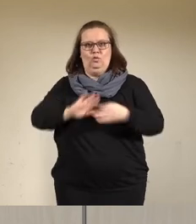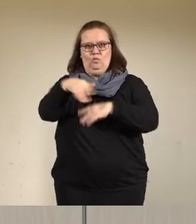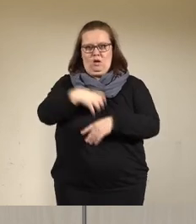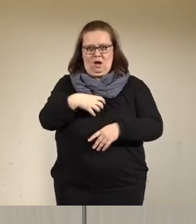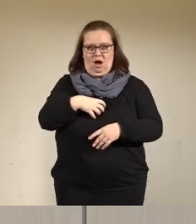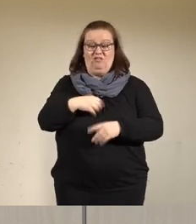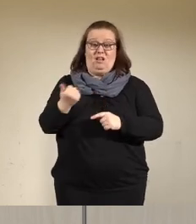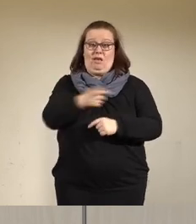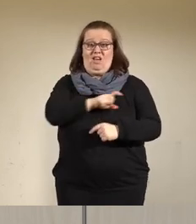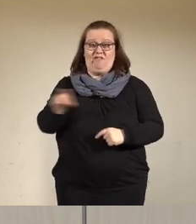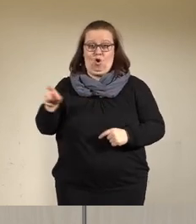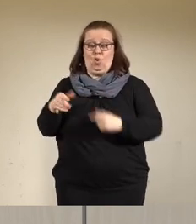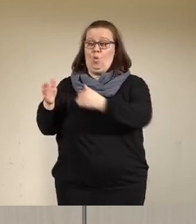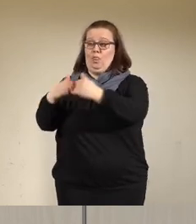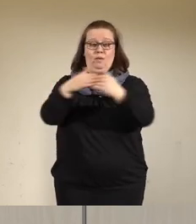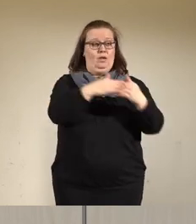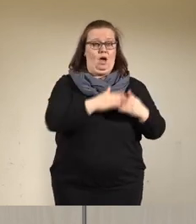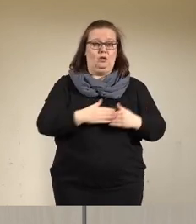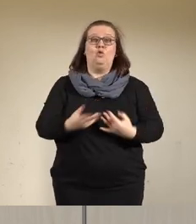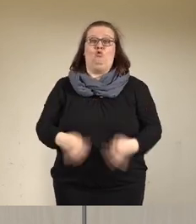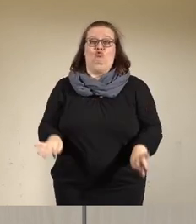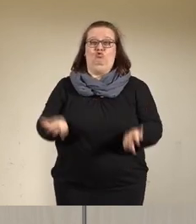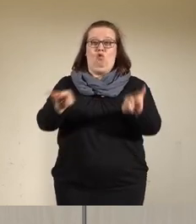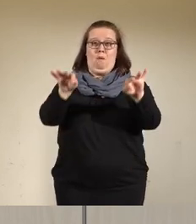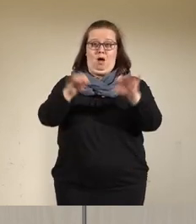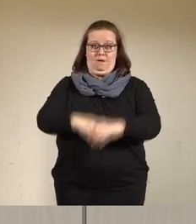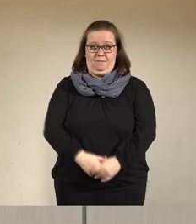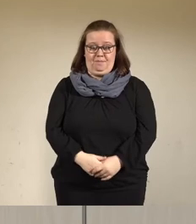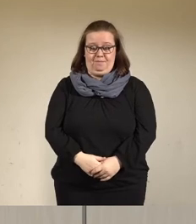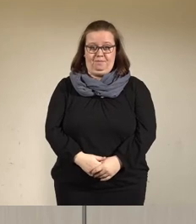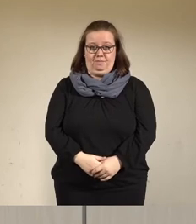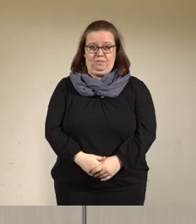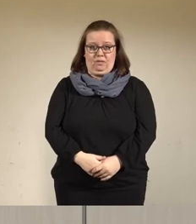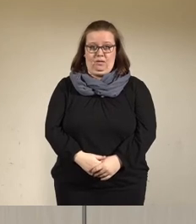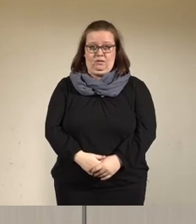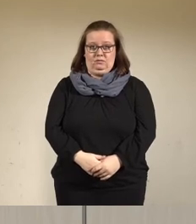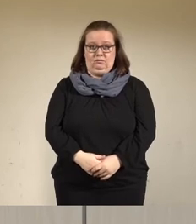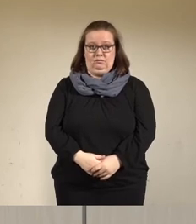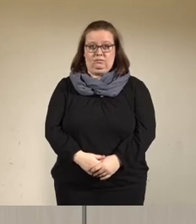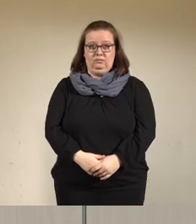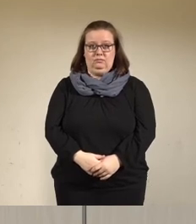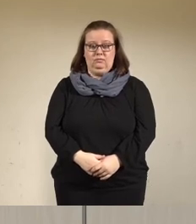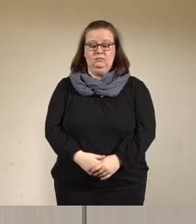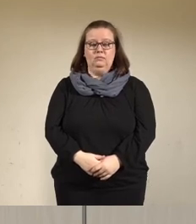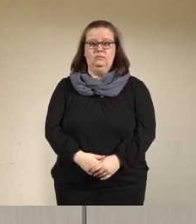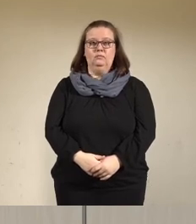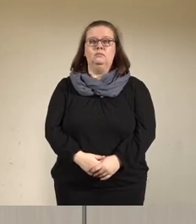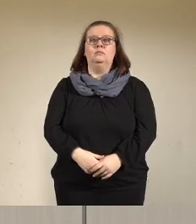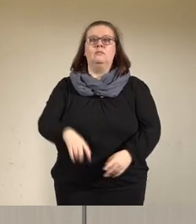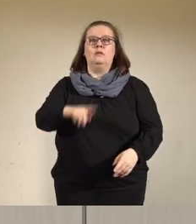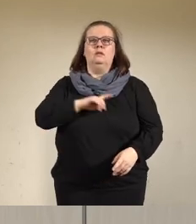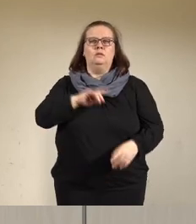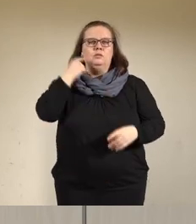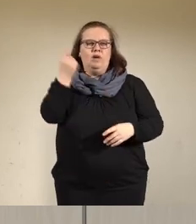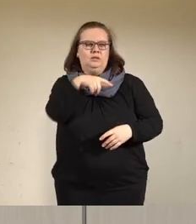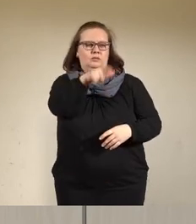unseren benachbarten Landkreisen sieht die Situation noch wesentlich dramatischer aus. Ich spüre in